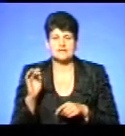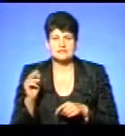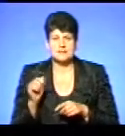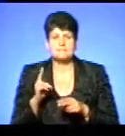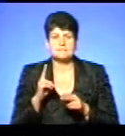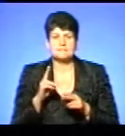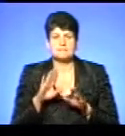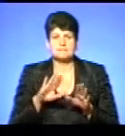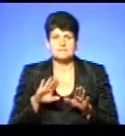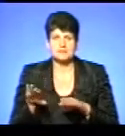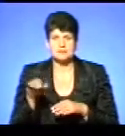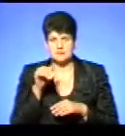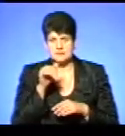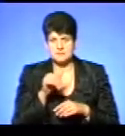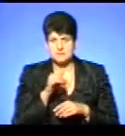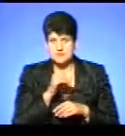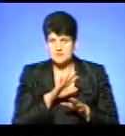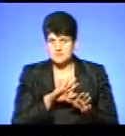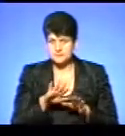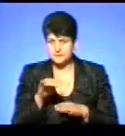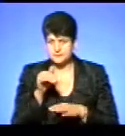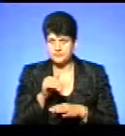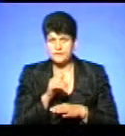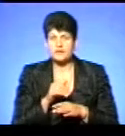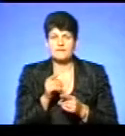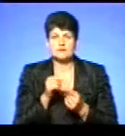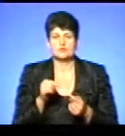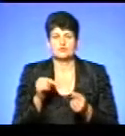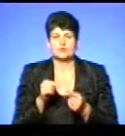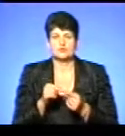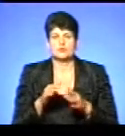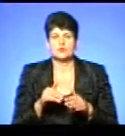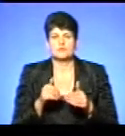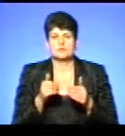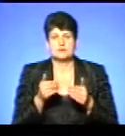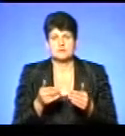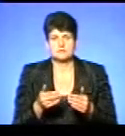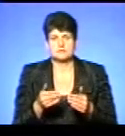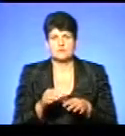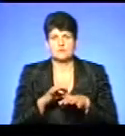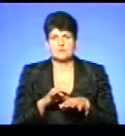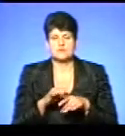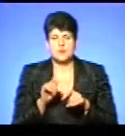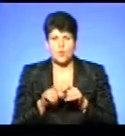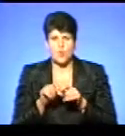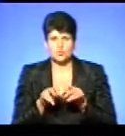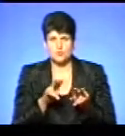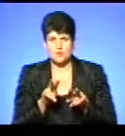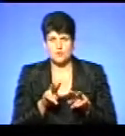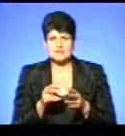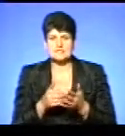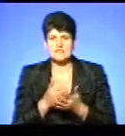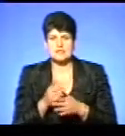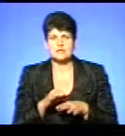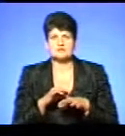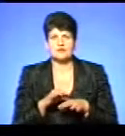вакцинації, відповідно до методичної рекомендації, до методики, проводиться контроль за якістю